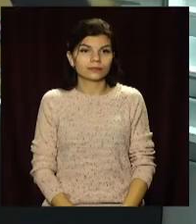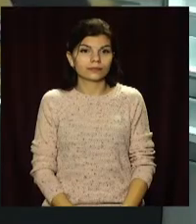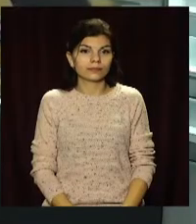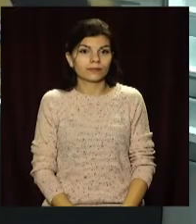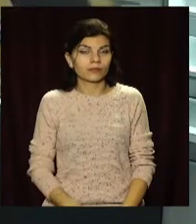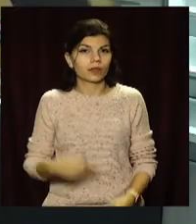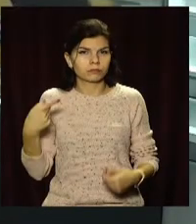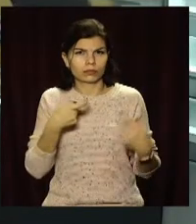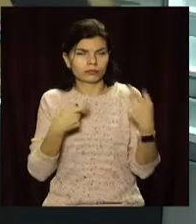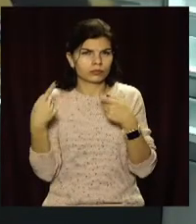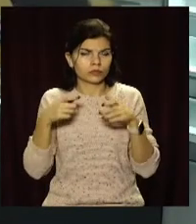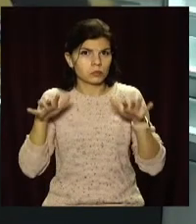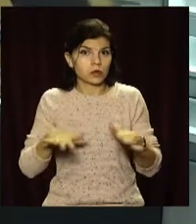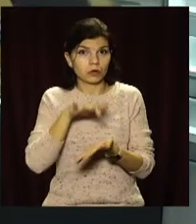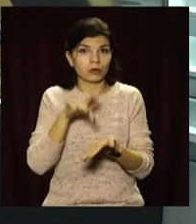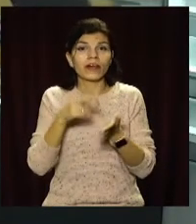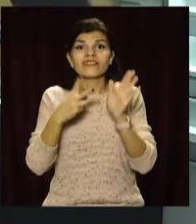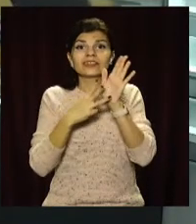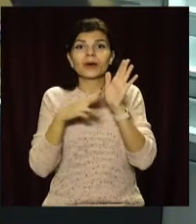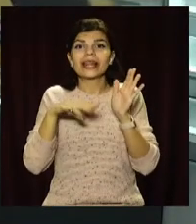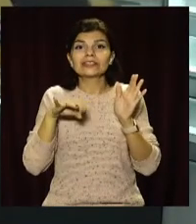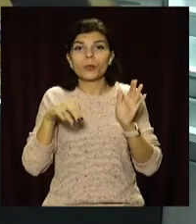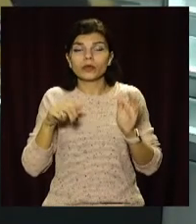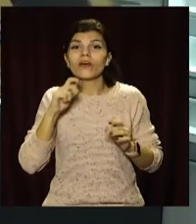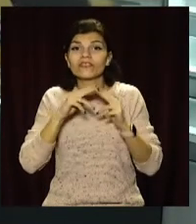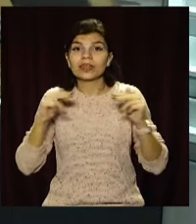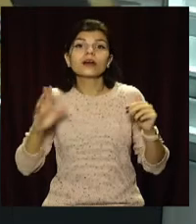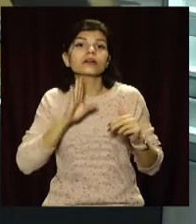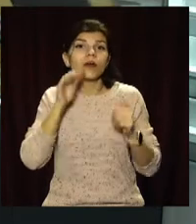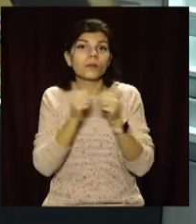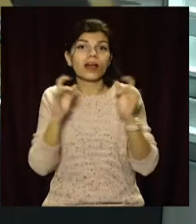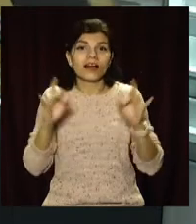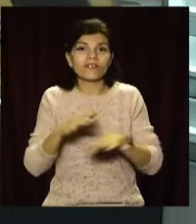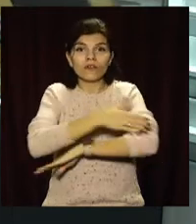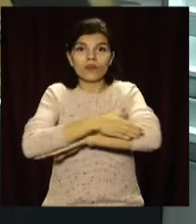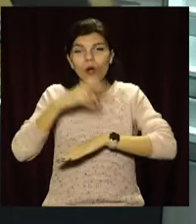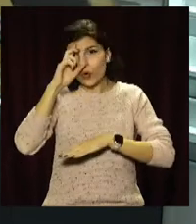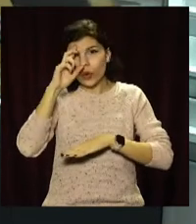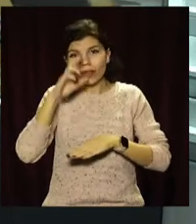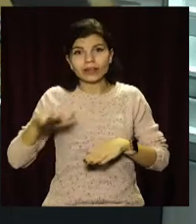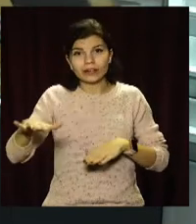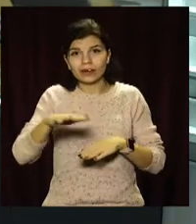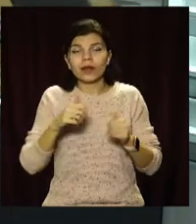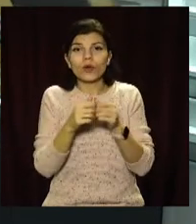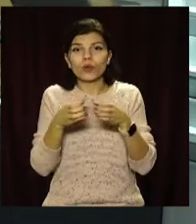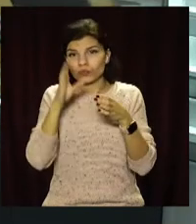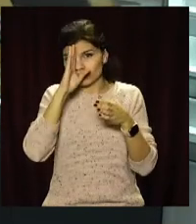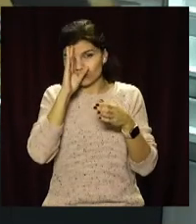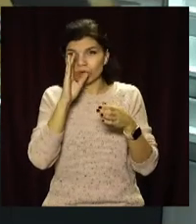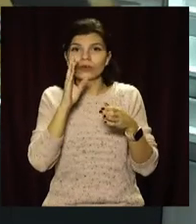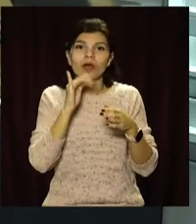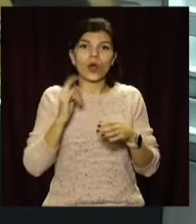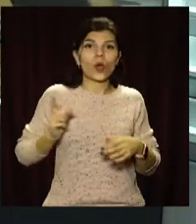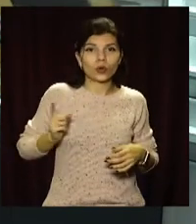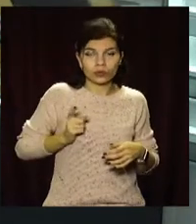Стрілянина у середмісті. 28 листопада у Дніпрі вранці біля кафе на вулиці Короленка між групою чоловіків та